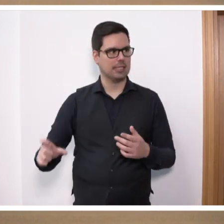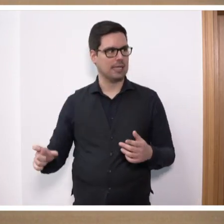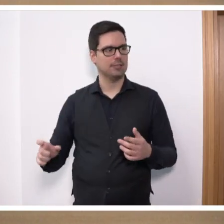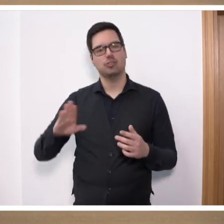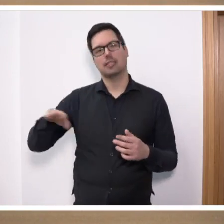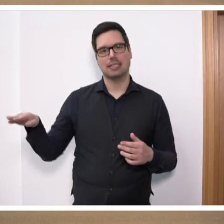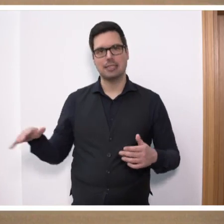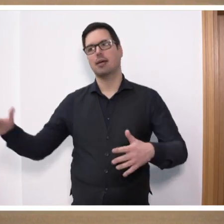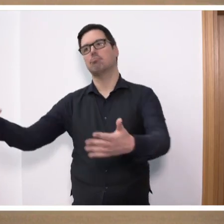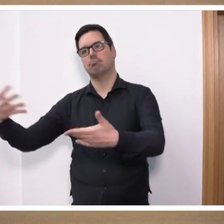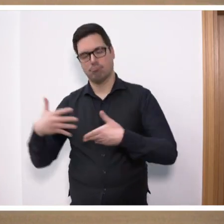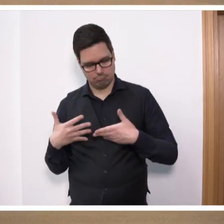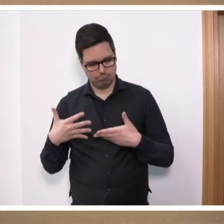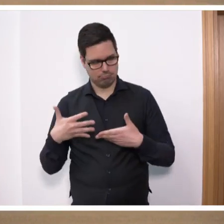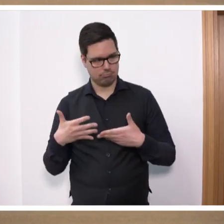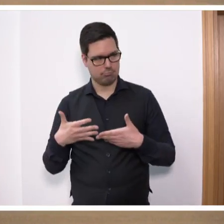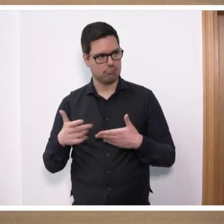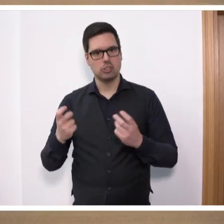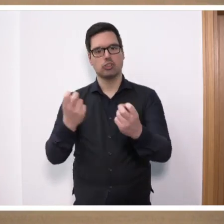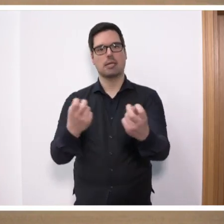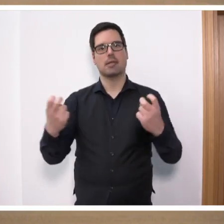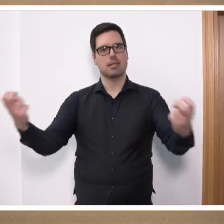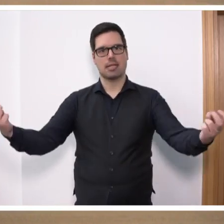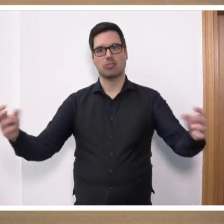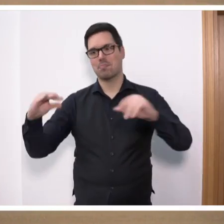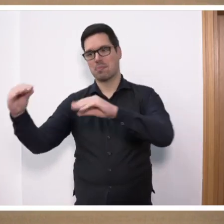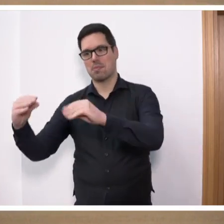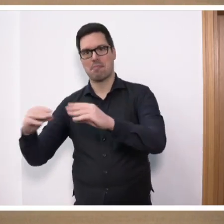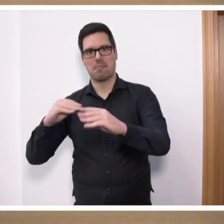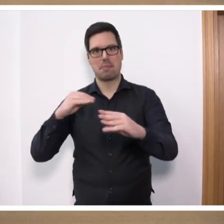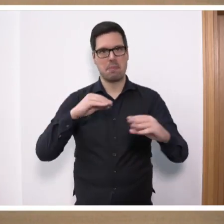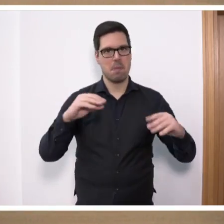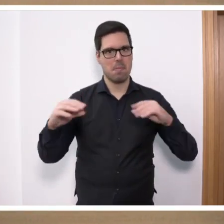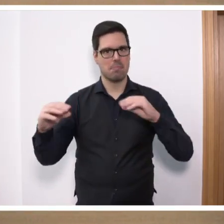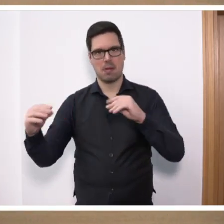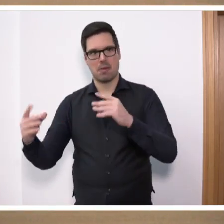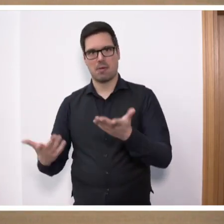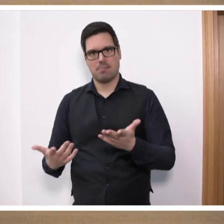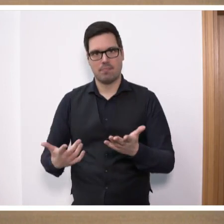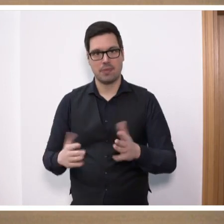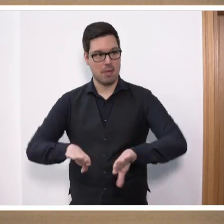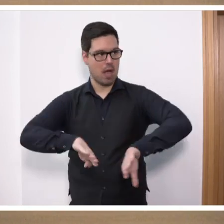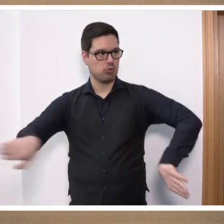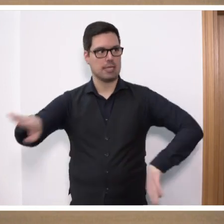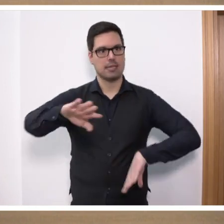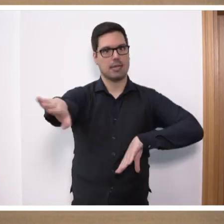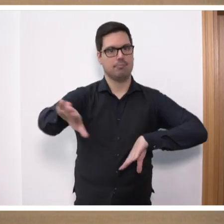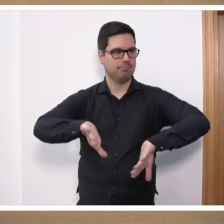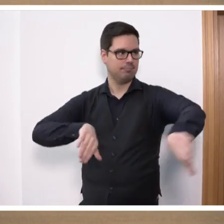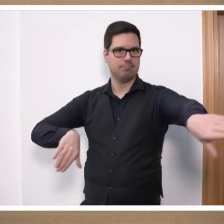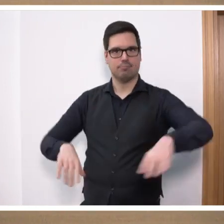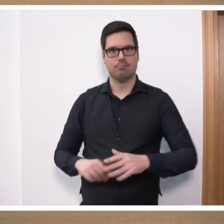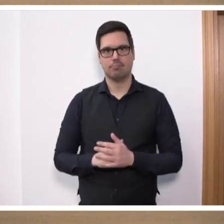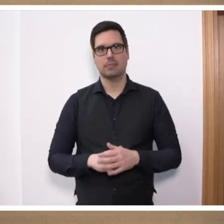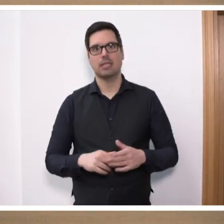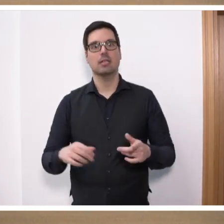Klasse kamen, habe ich die natürlich nicht nebeneinander gesetzt. Dann hätten die ja italienisch miteinander gesprochen, sondern ich habe die auseinandergesetzt. Dann mussten Sie ja